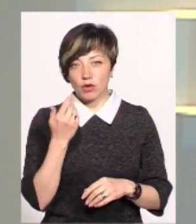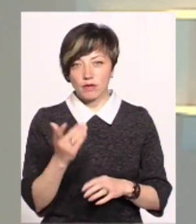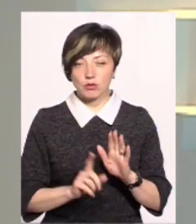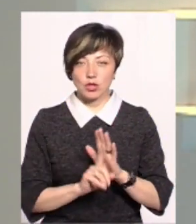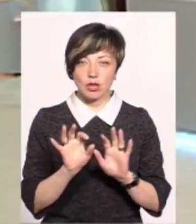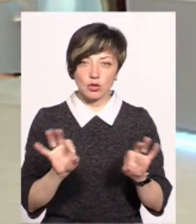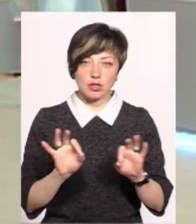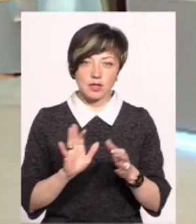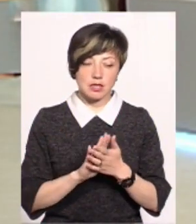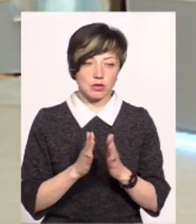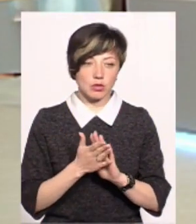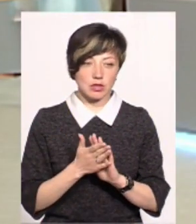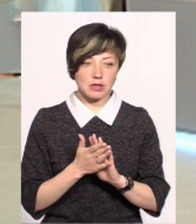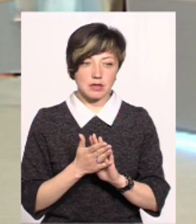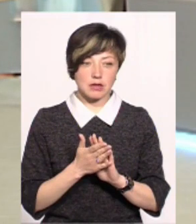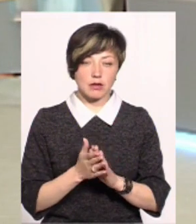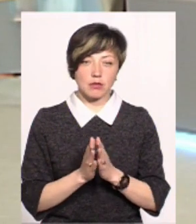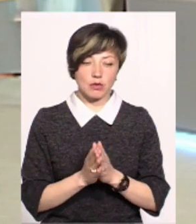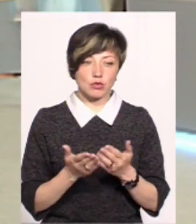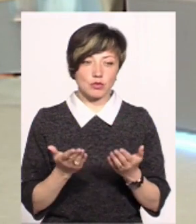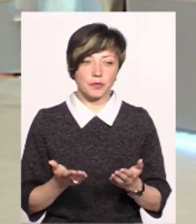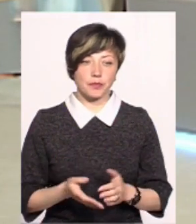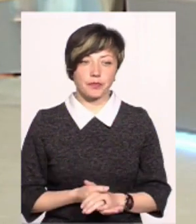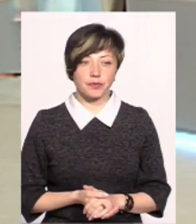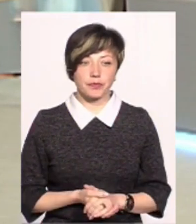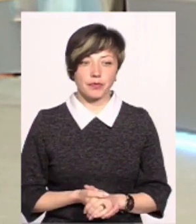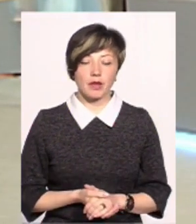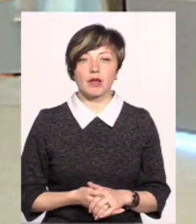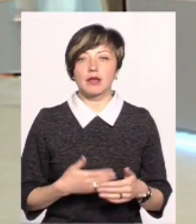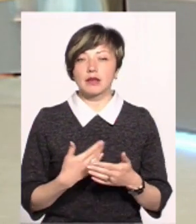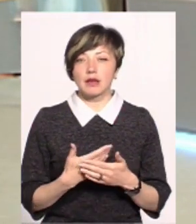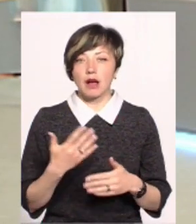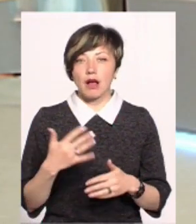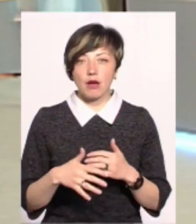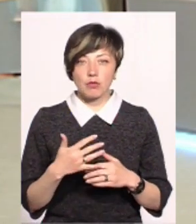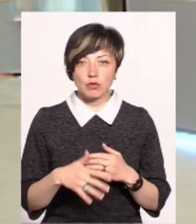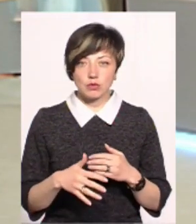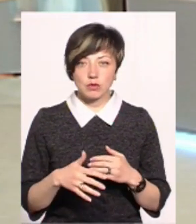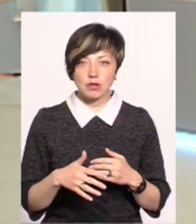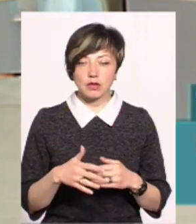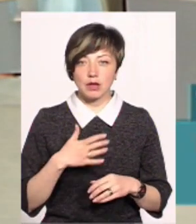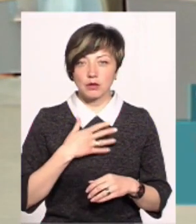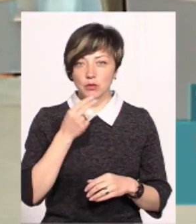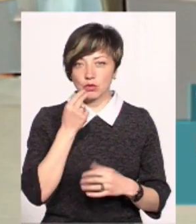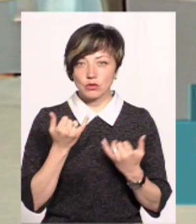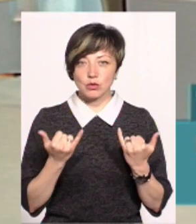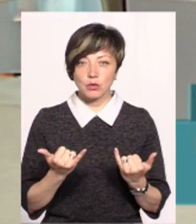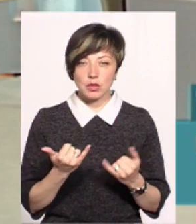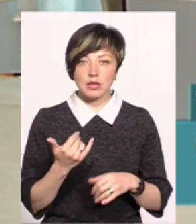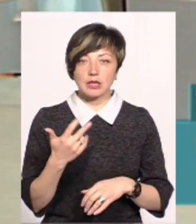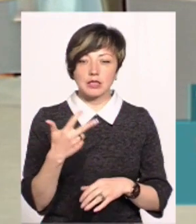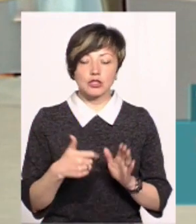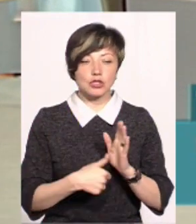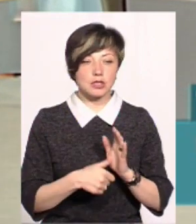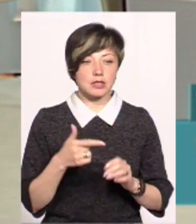почали розказувати ситуацію? Якщо взяти капуста, наш такий продукт, то він сьогодні вже складає на як